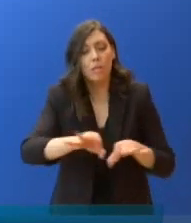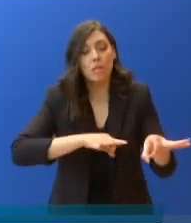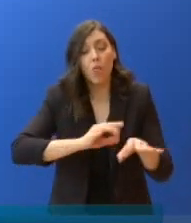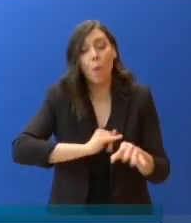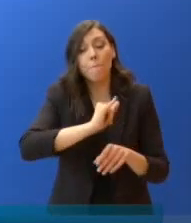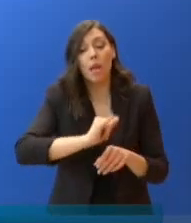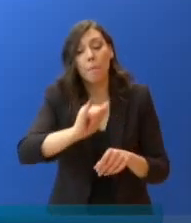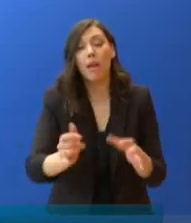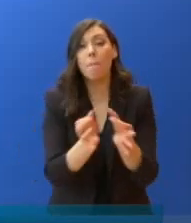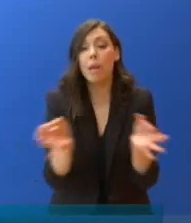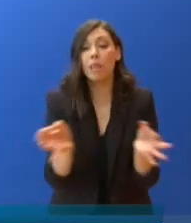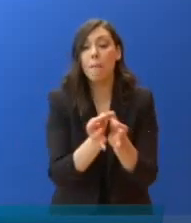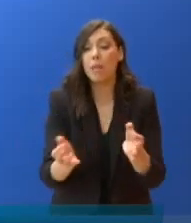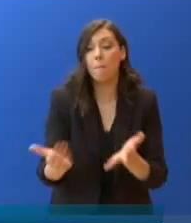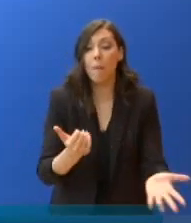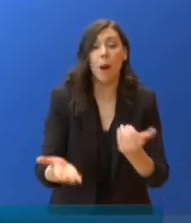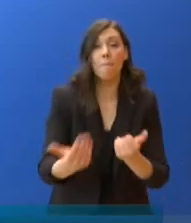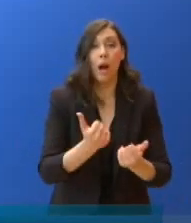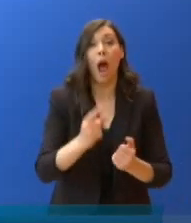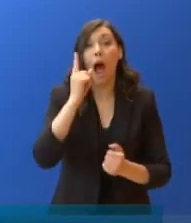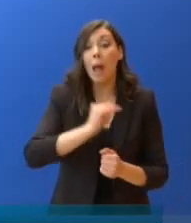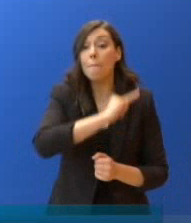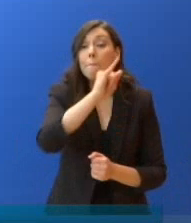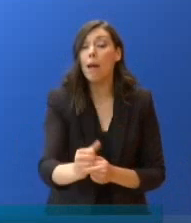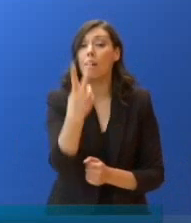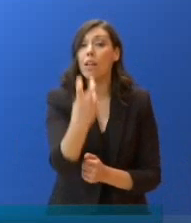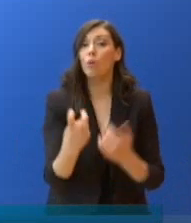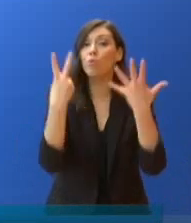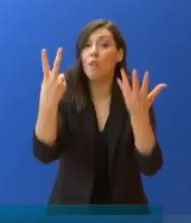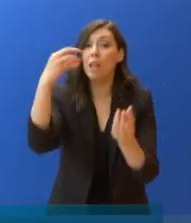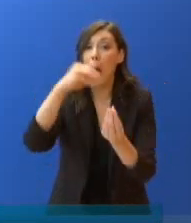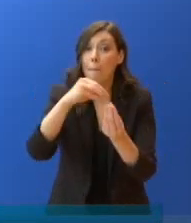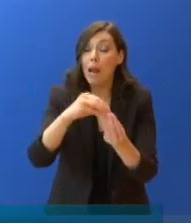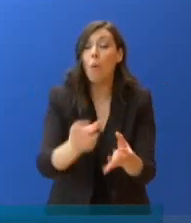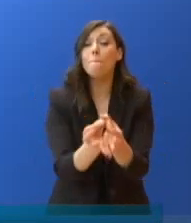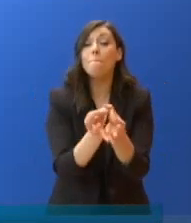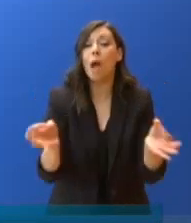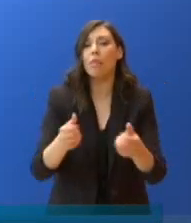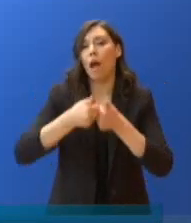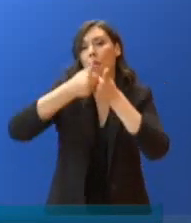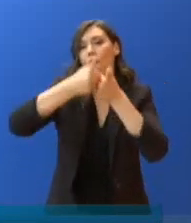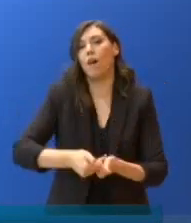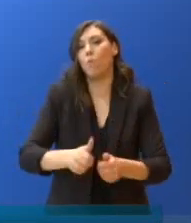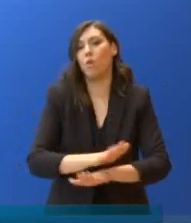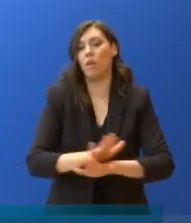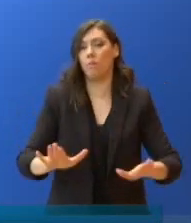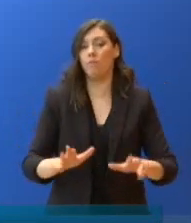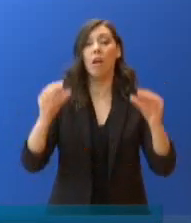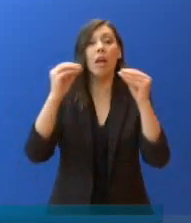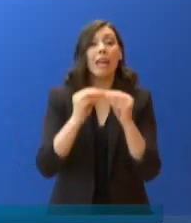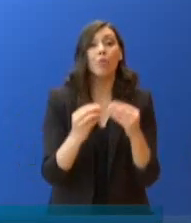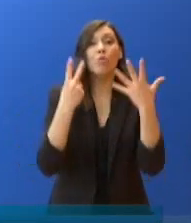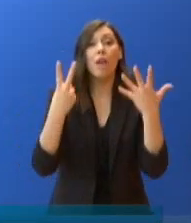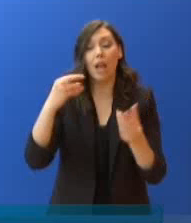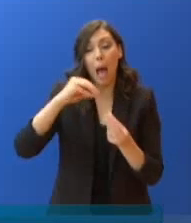αλλά μέχρι τις 27 Απριλίου δεν είμαστε εκεί. Είμαστε στην τήρηση των μέτρων. Από τις 27 Απριλίου και μετά θα μπορέσουν όλοι οι